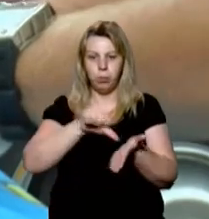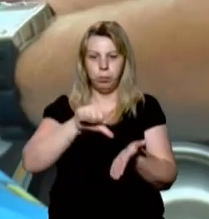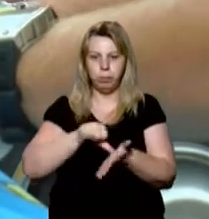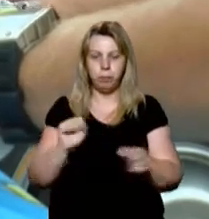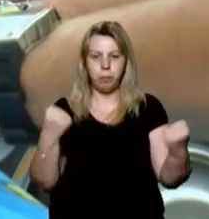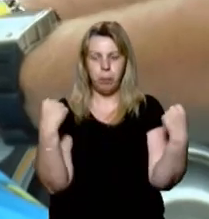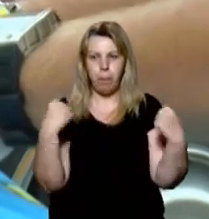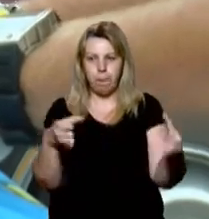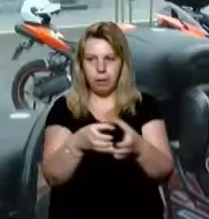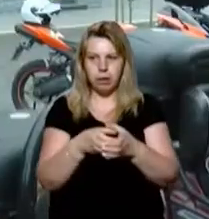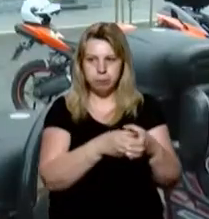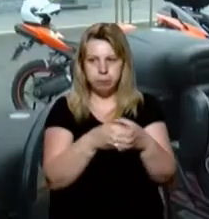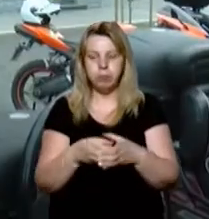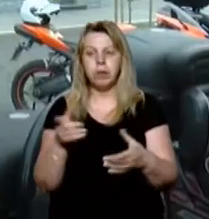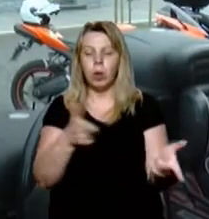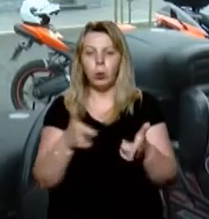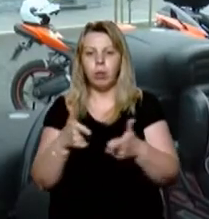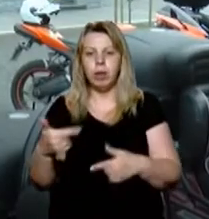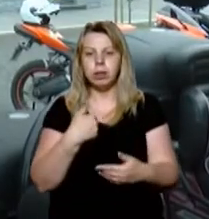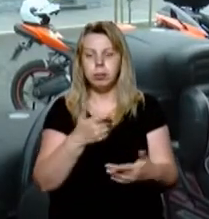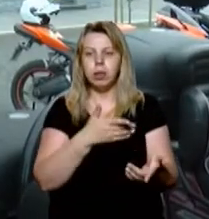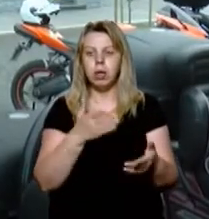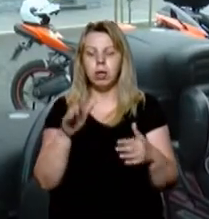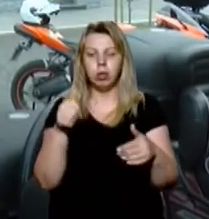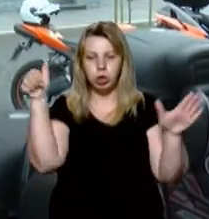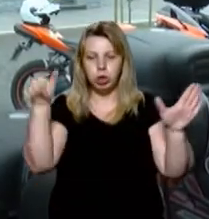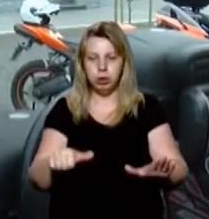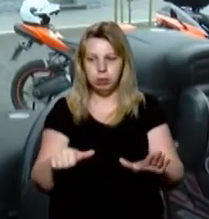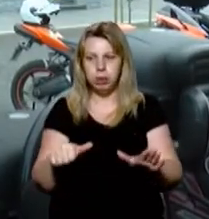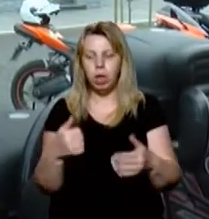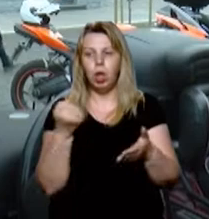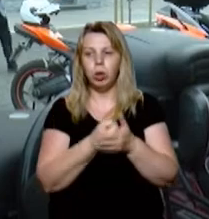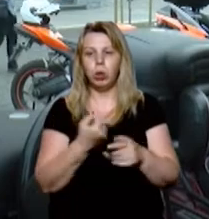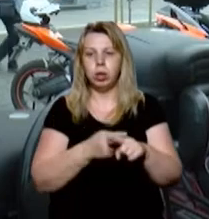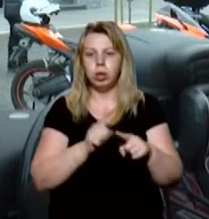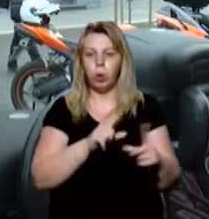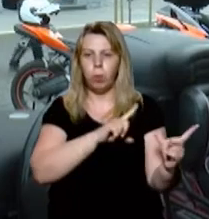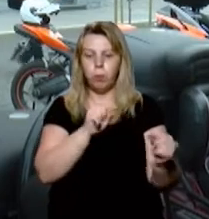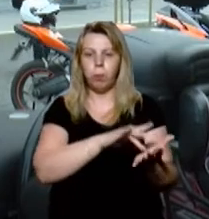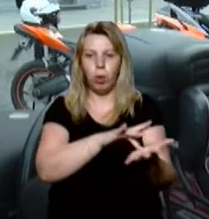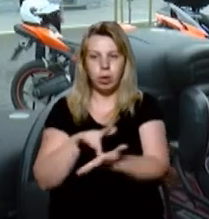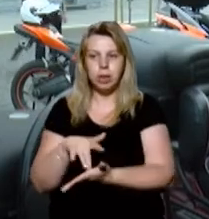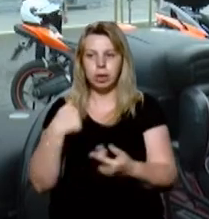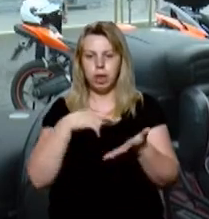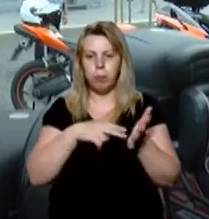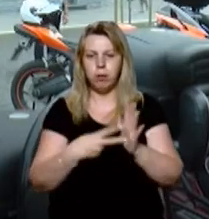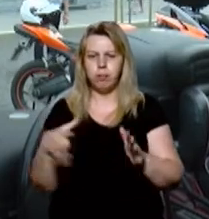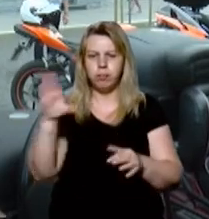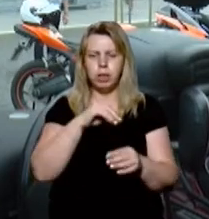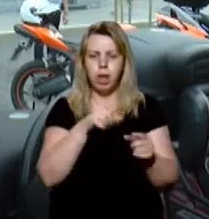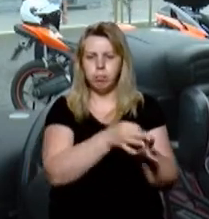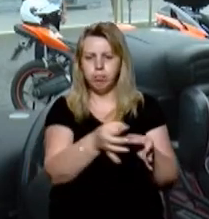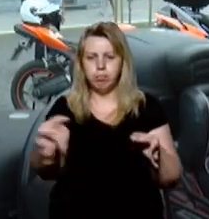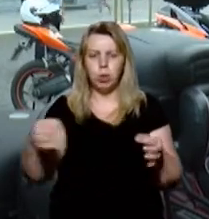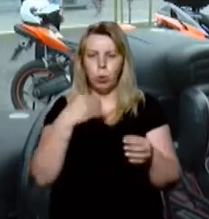мотопробігу єдності. Готувалися практично півроку. До цього проїзду я планував проїхати весь маршрут від